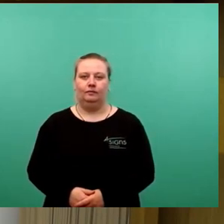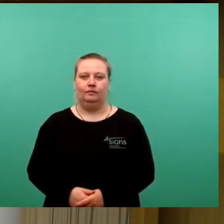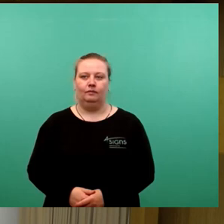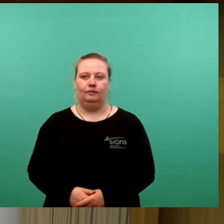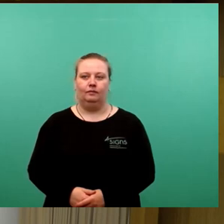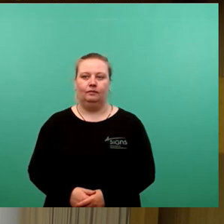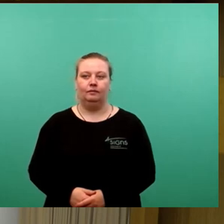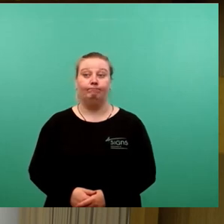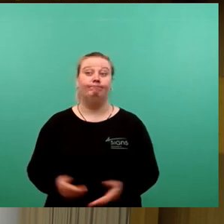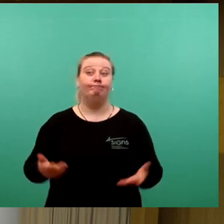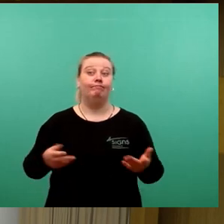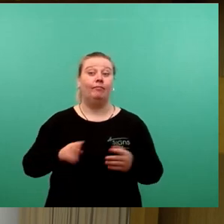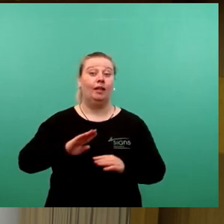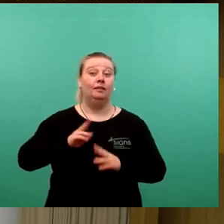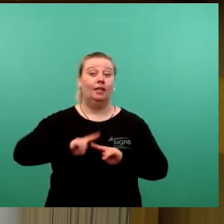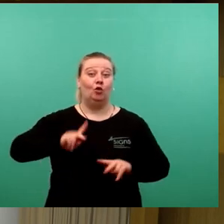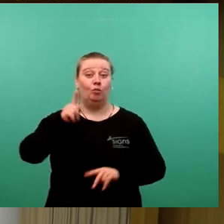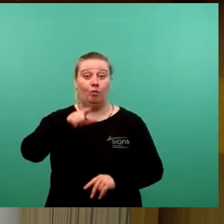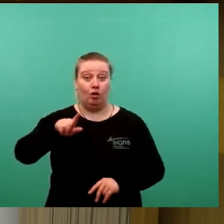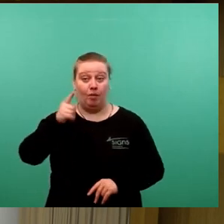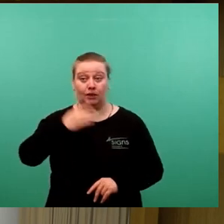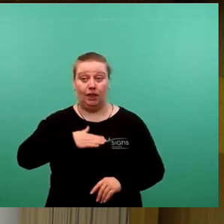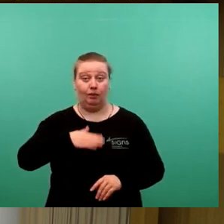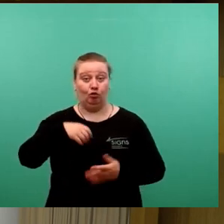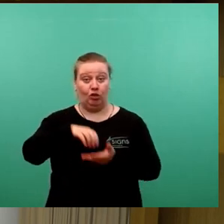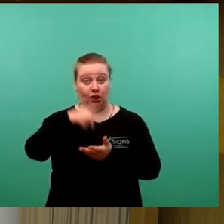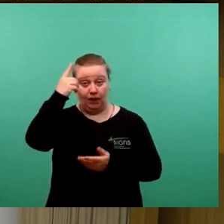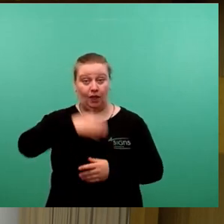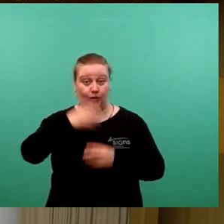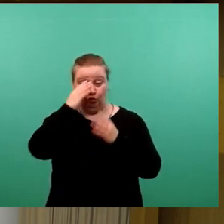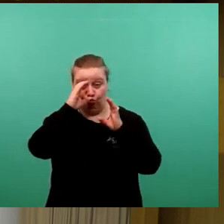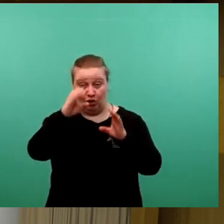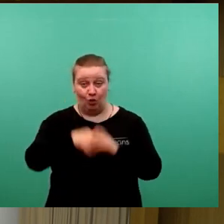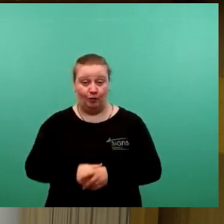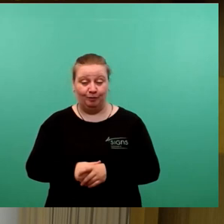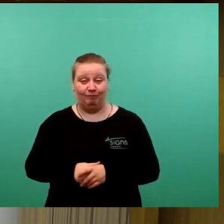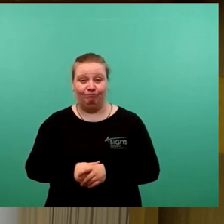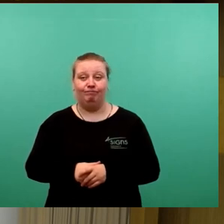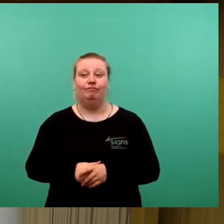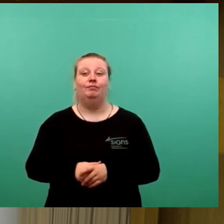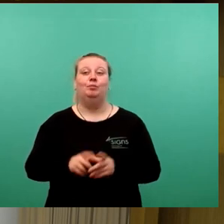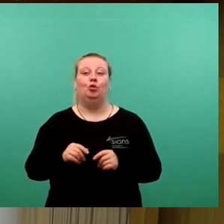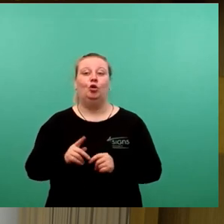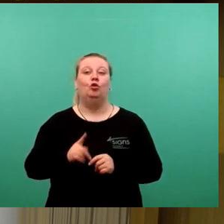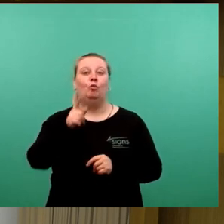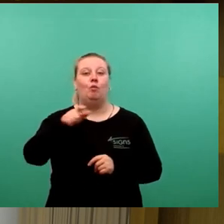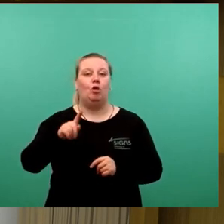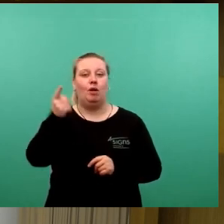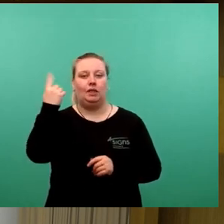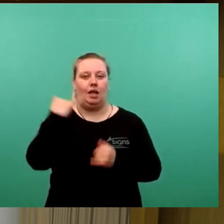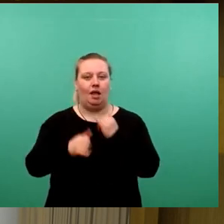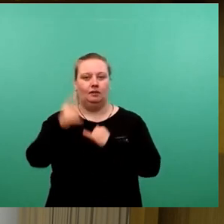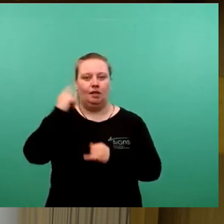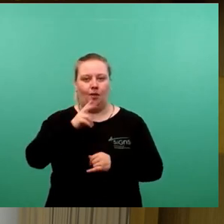Ja, sehr geehrter Herr Oberbürgermeister, sehr geehrte Stadträte, liebe Zuschauer. Gestartet war der Oberbürgermeister ja im November des letzten Jahres bei dieser